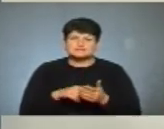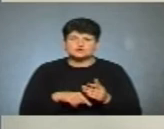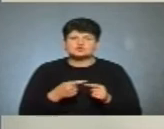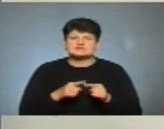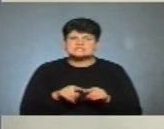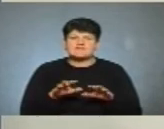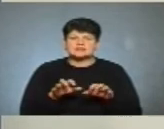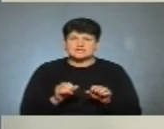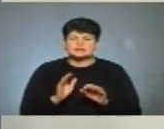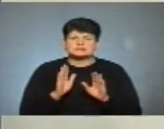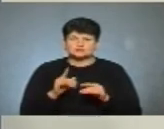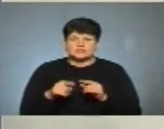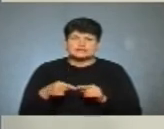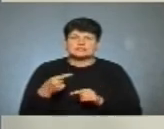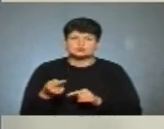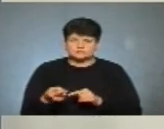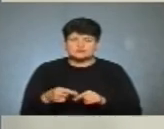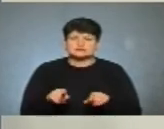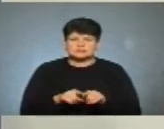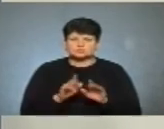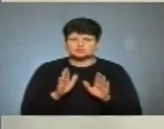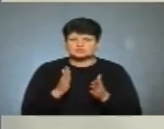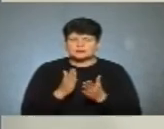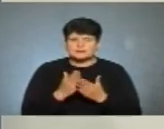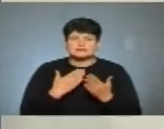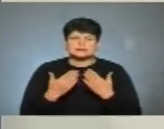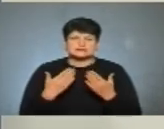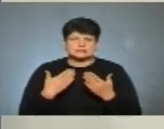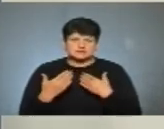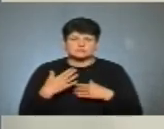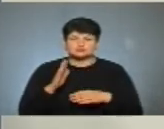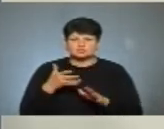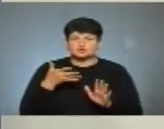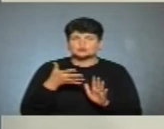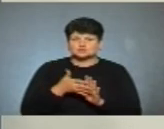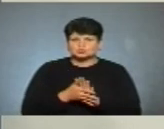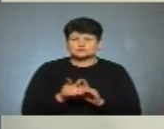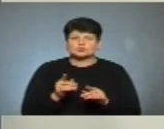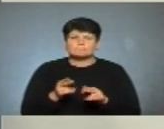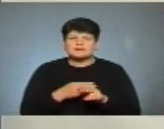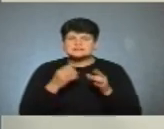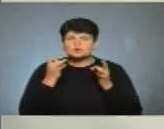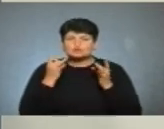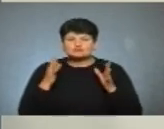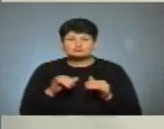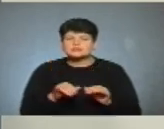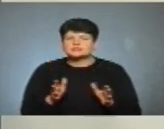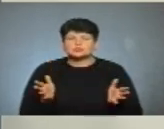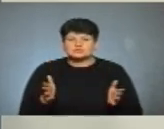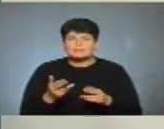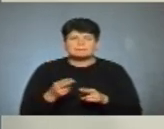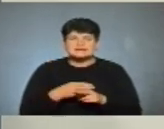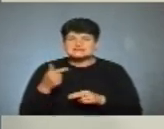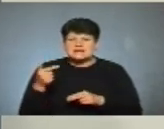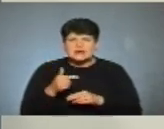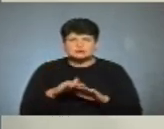ця влада, яка прийде наступна, вона також буде мати певний діалог, і вона буде розуміти, що без культури нікуди, без грамотних